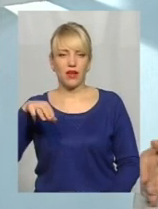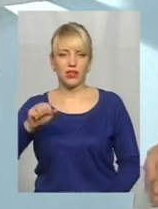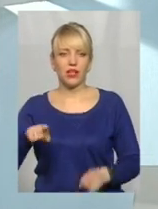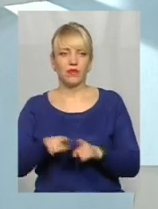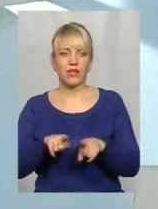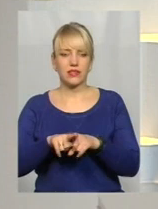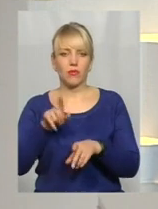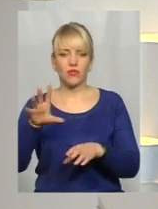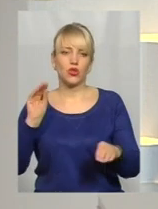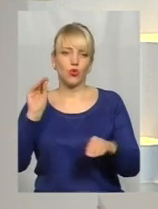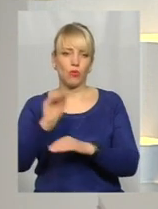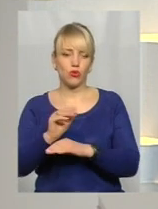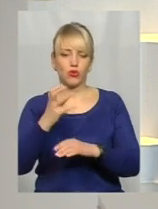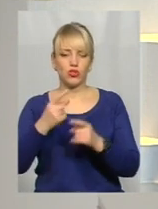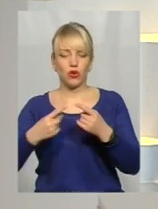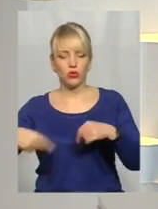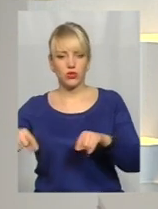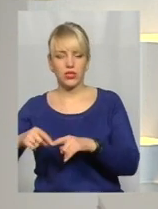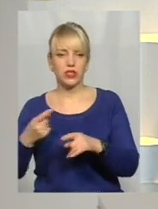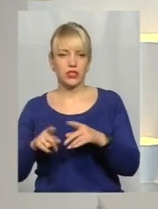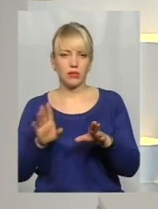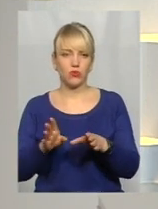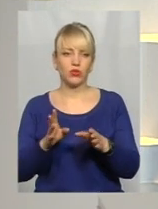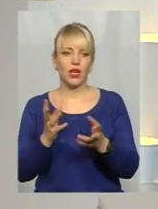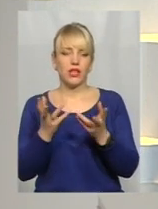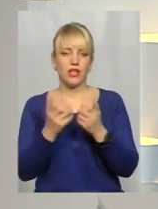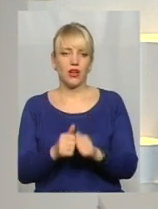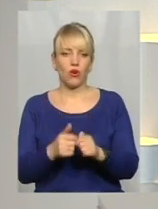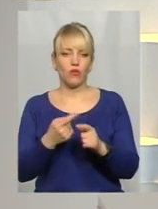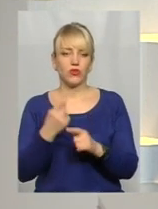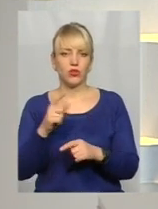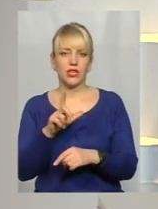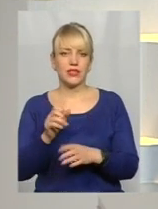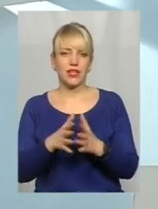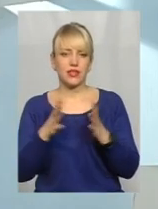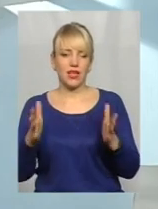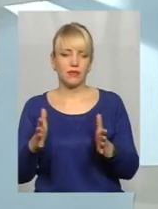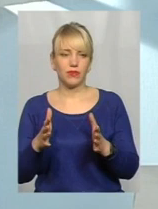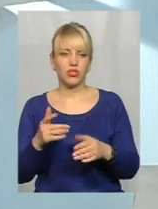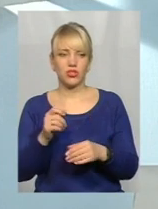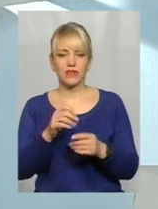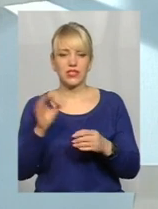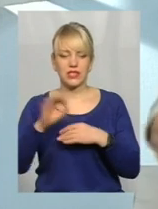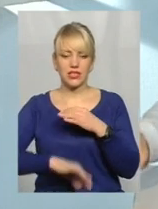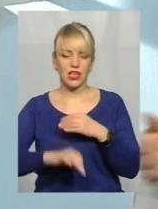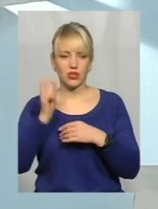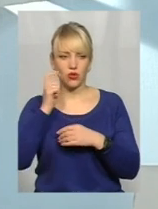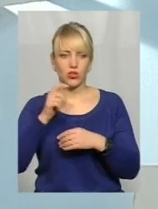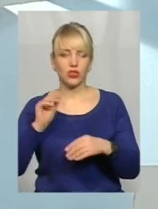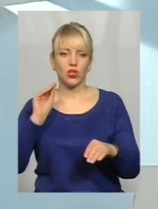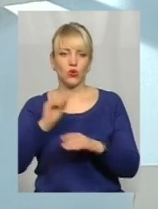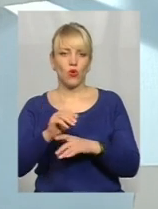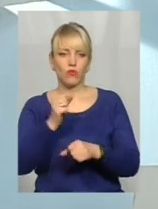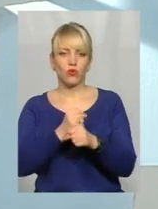таку ж саму секцію, і це буде також вже рахуватися одна із найбільших в Західній Україні вже добудованих.